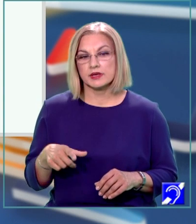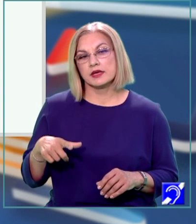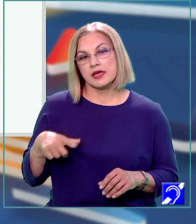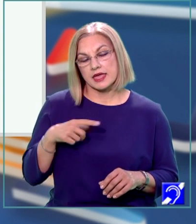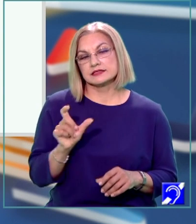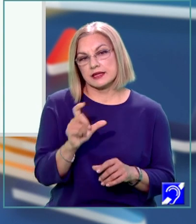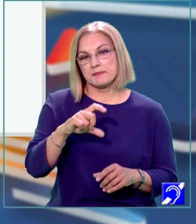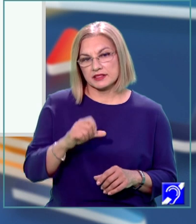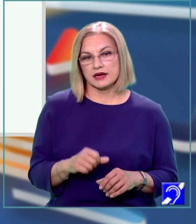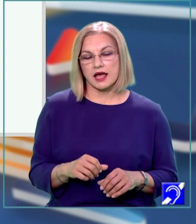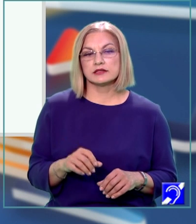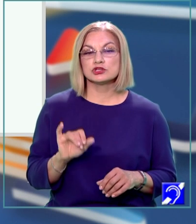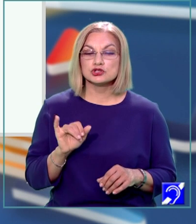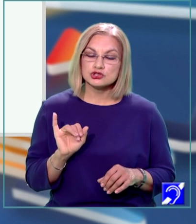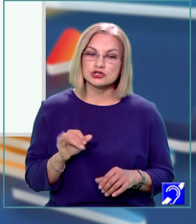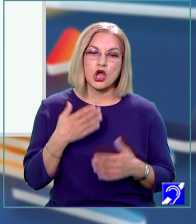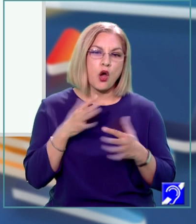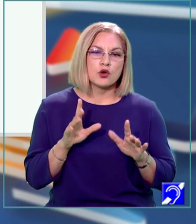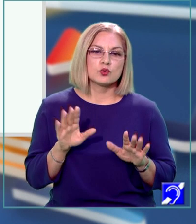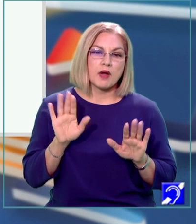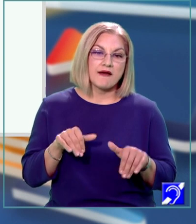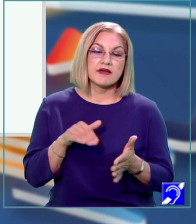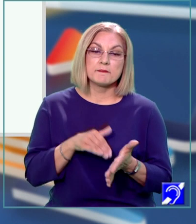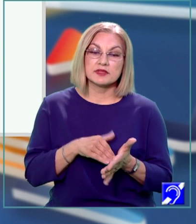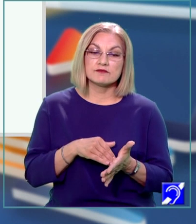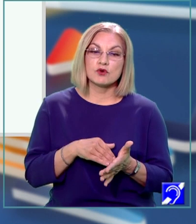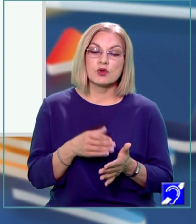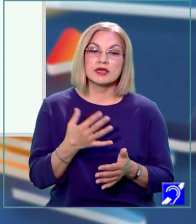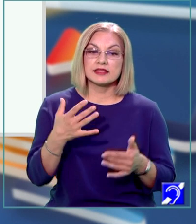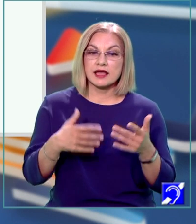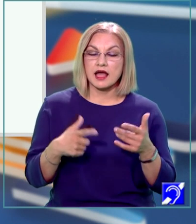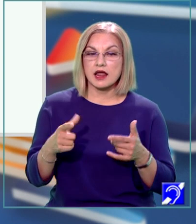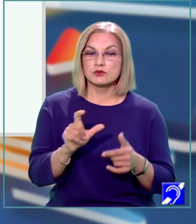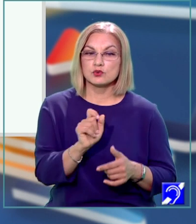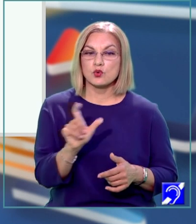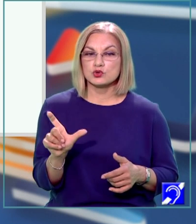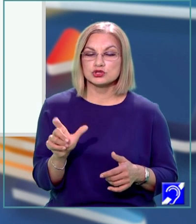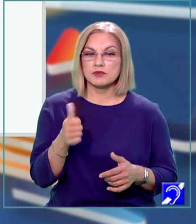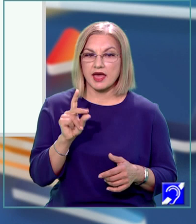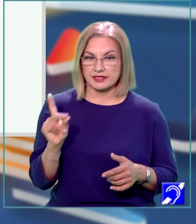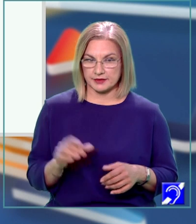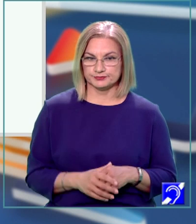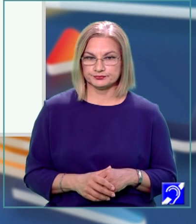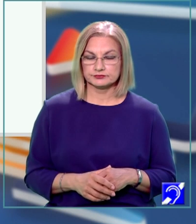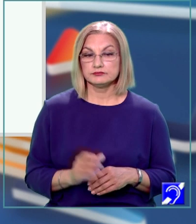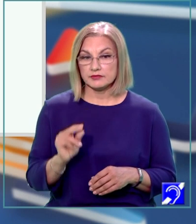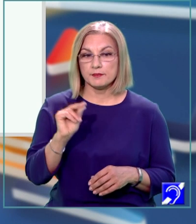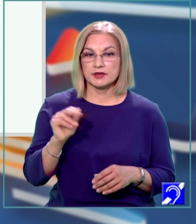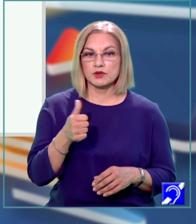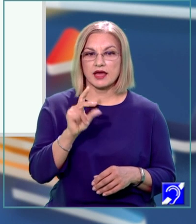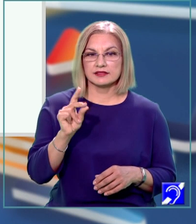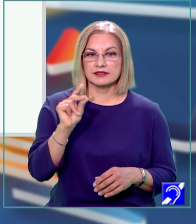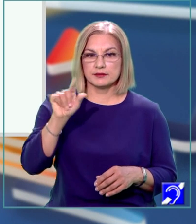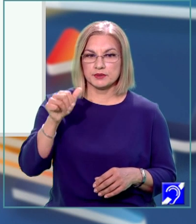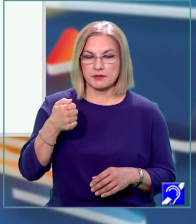pătrat și oricum aveam nevoie de calculul lungimii laturii AD. Așadar, perimetrului AD de